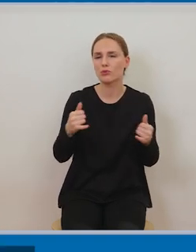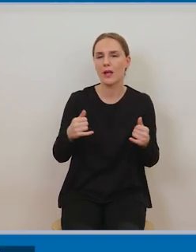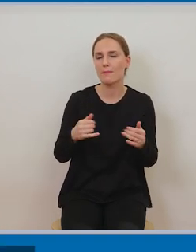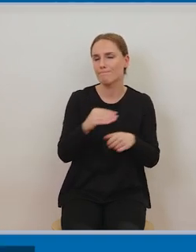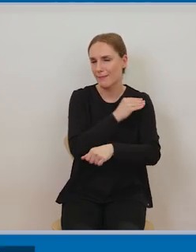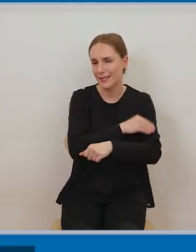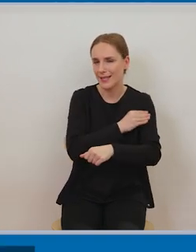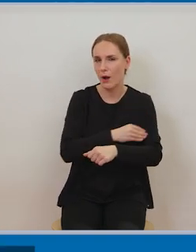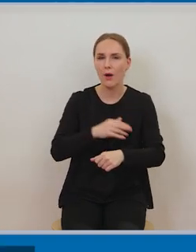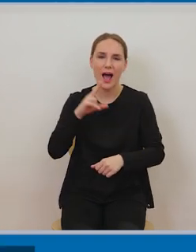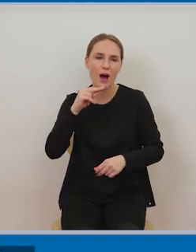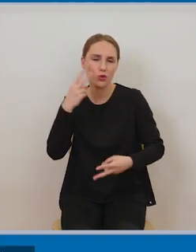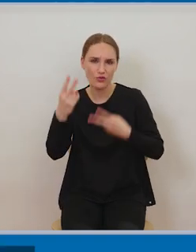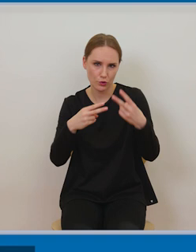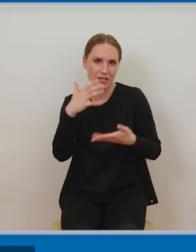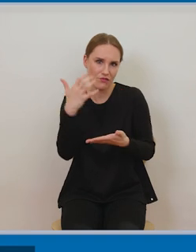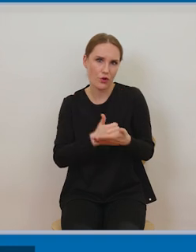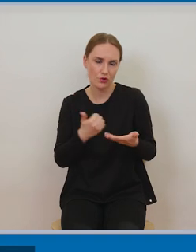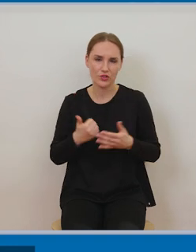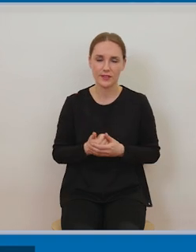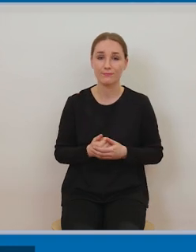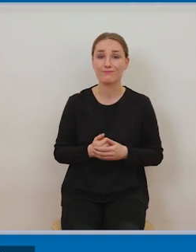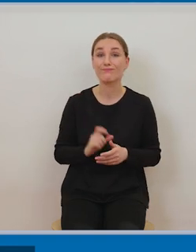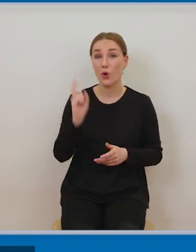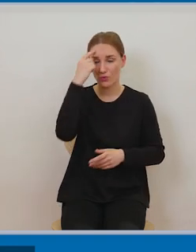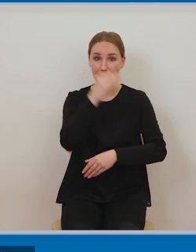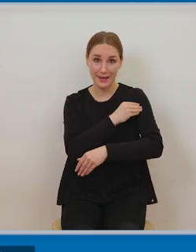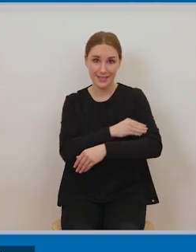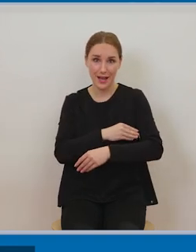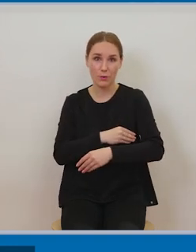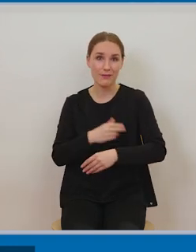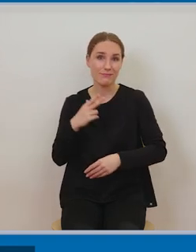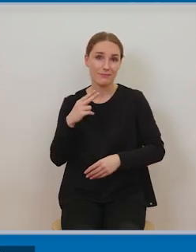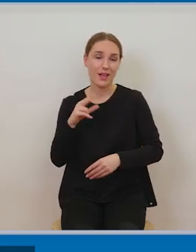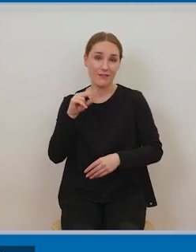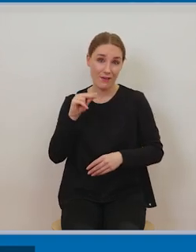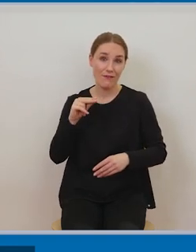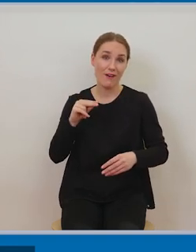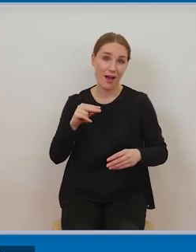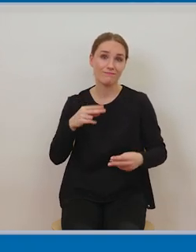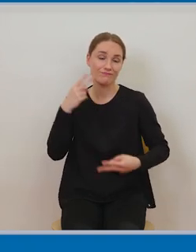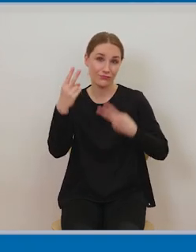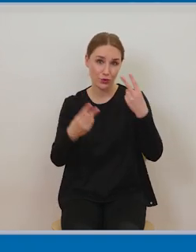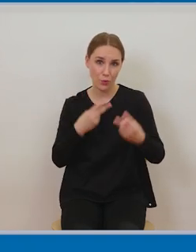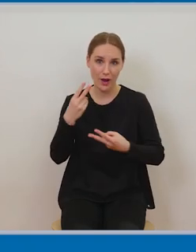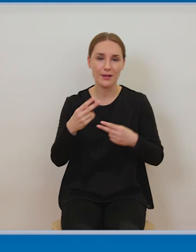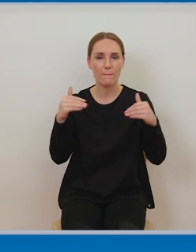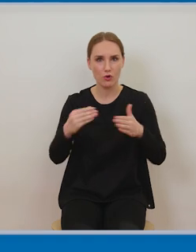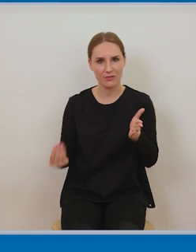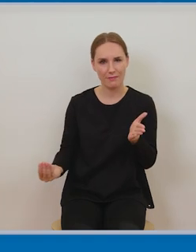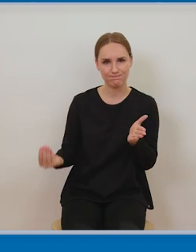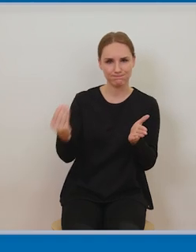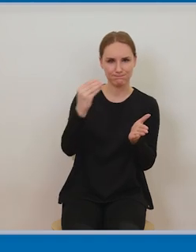niepełnosprawnością wzrokową pełne zapoznanie się z tą treścią wizualną filmu utworu